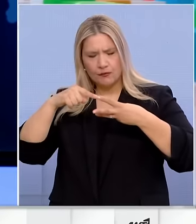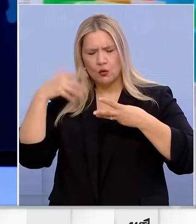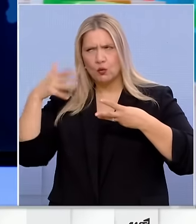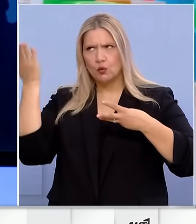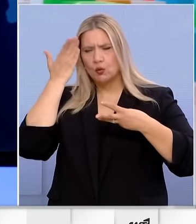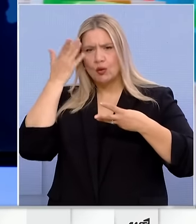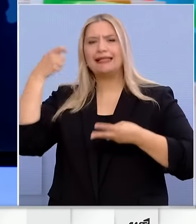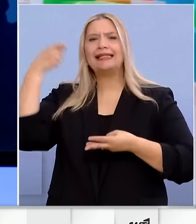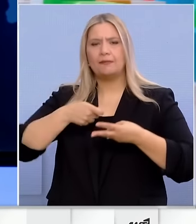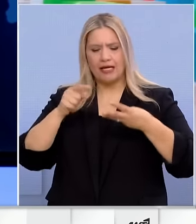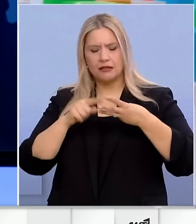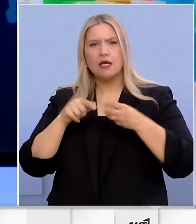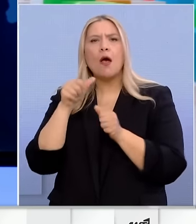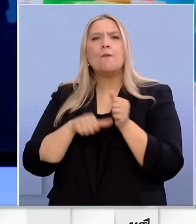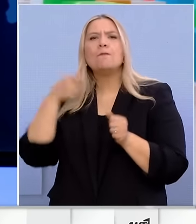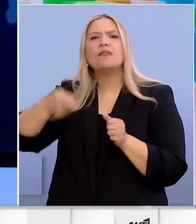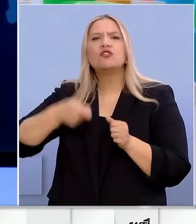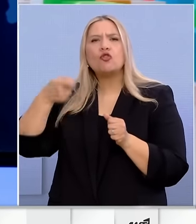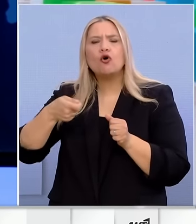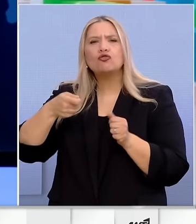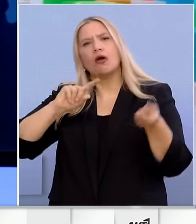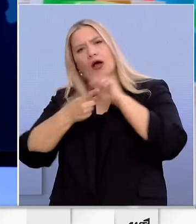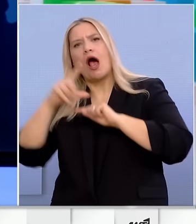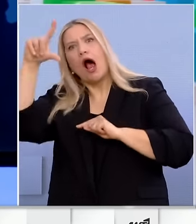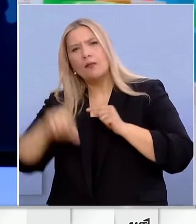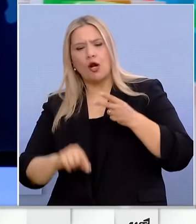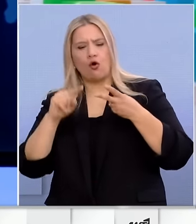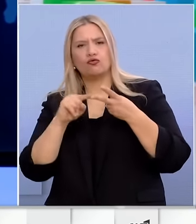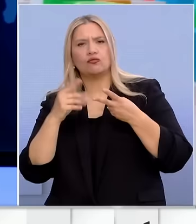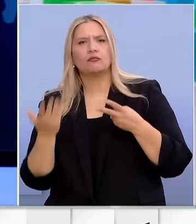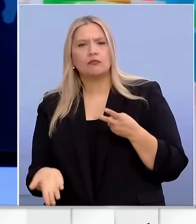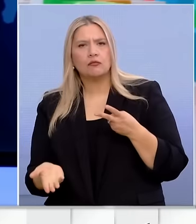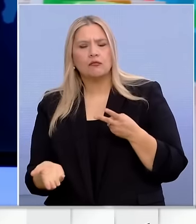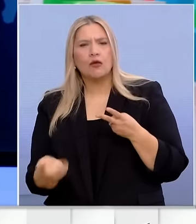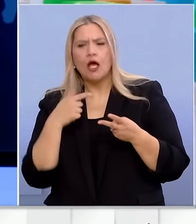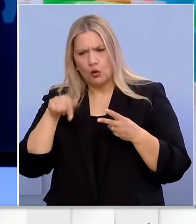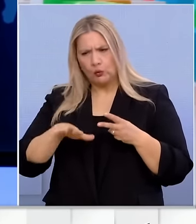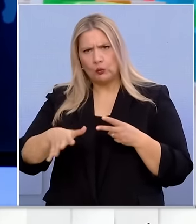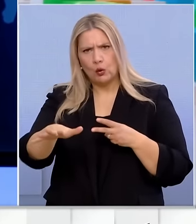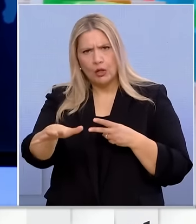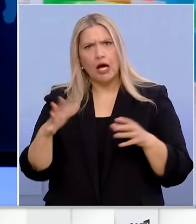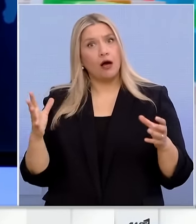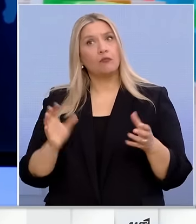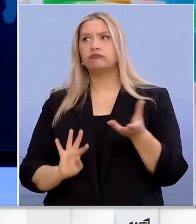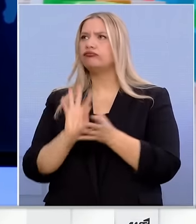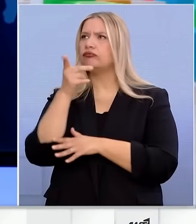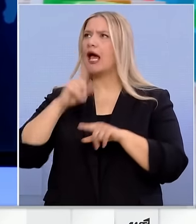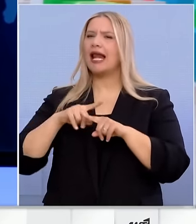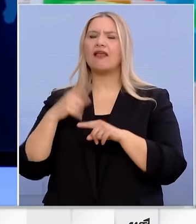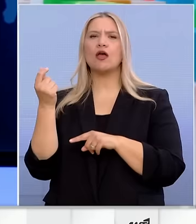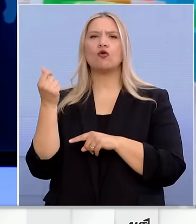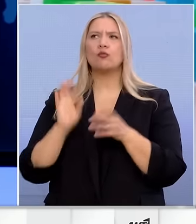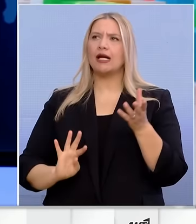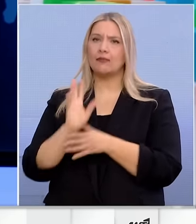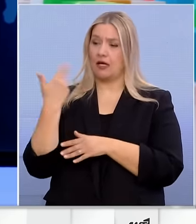ψηλά, είναι οι μισθοί που είναι πολύ χαμηλά παρότι έχουμε περάσει σε φάση οικονομικής ανάκαμψης μετά τη